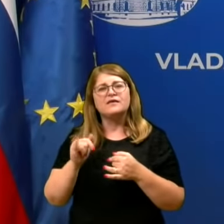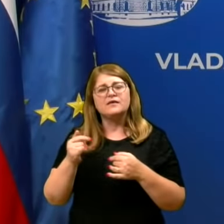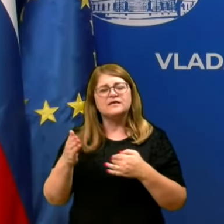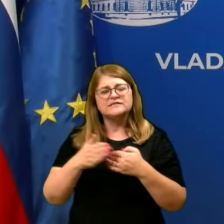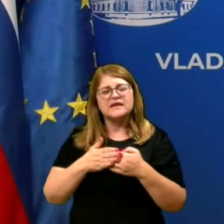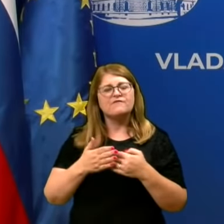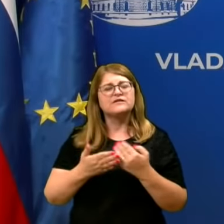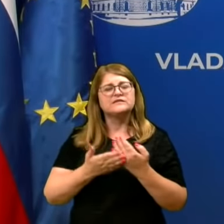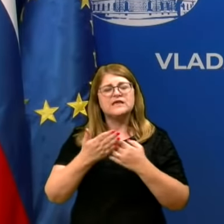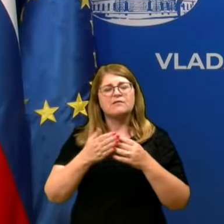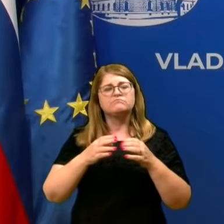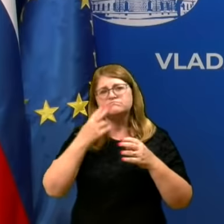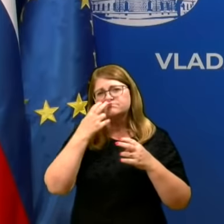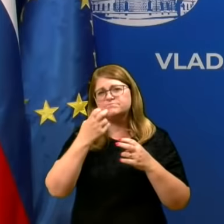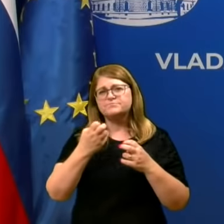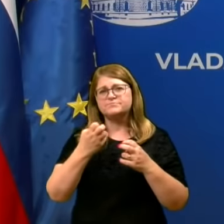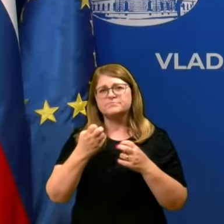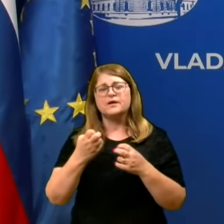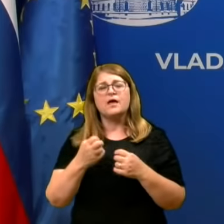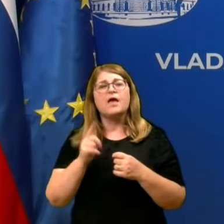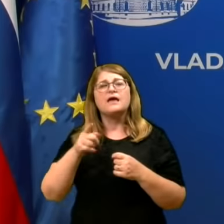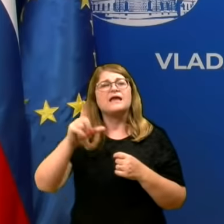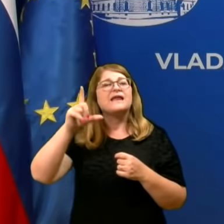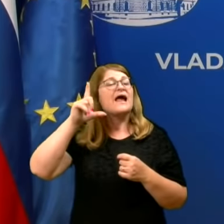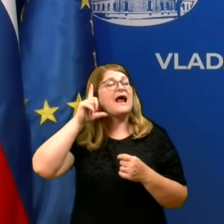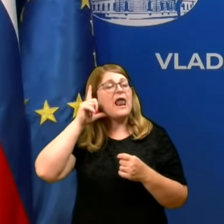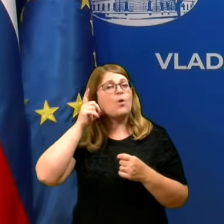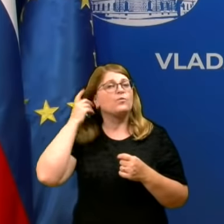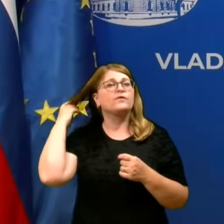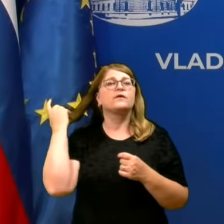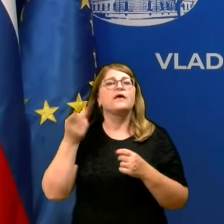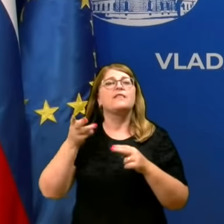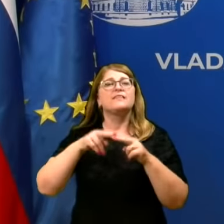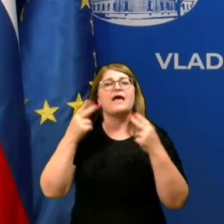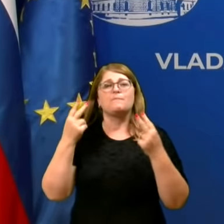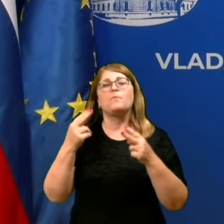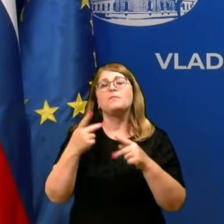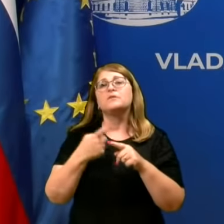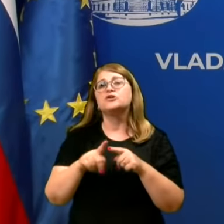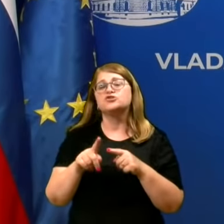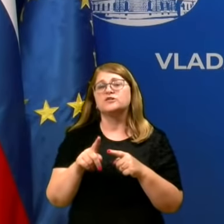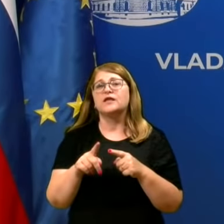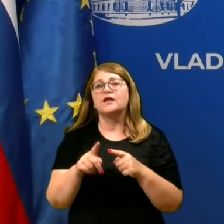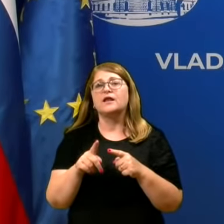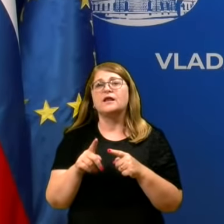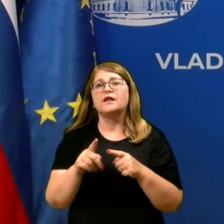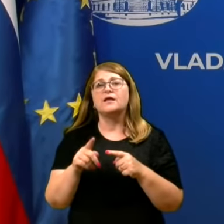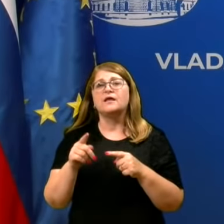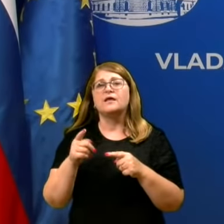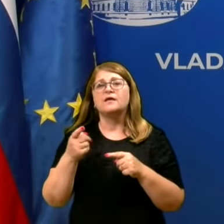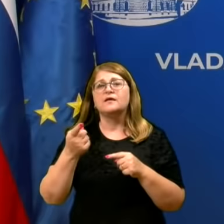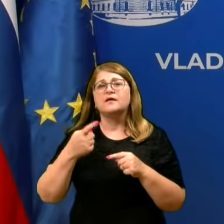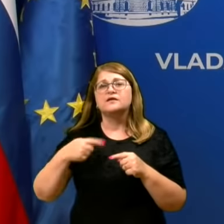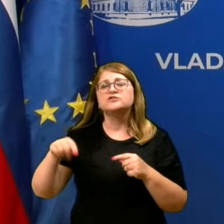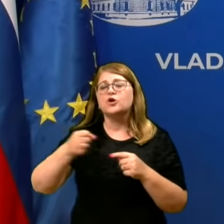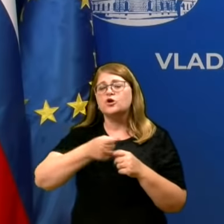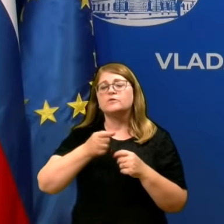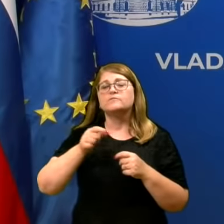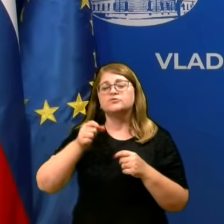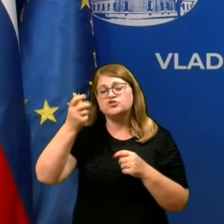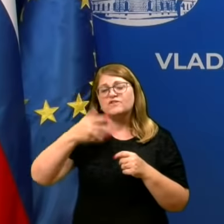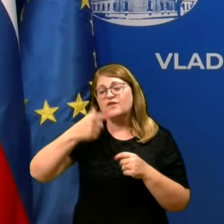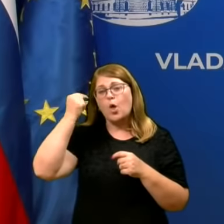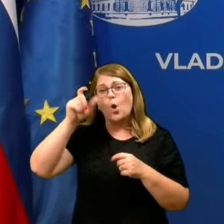nekako porazdelijo. In pa kar je glavni in najpomembnejši faktor pri tem, so pa kadej število osebe, dela.